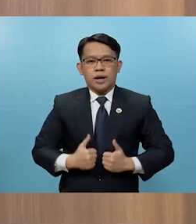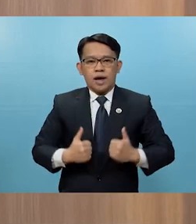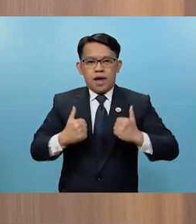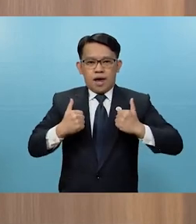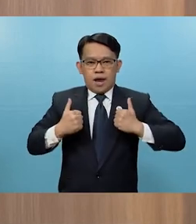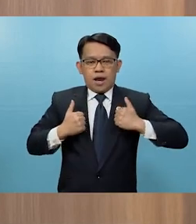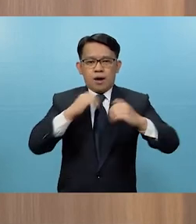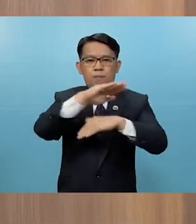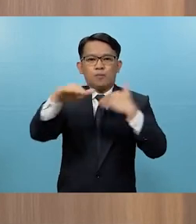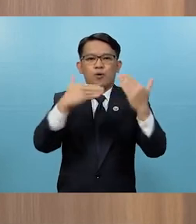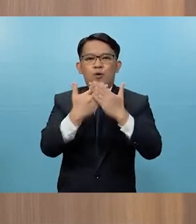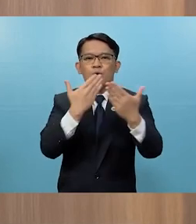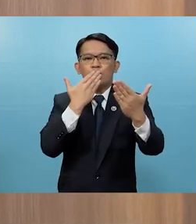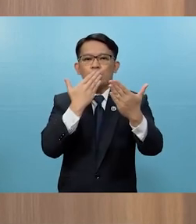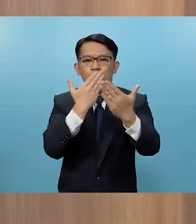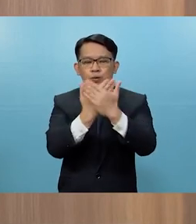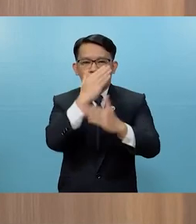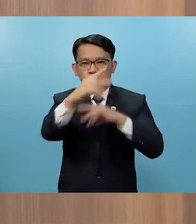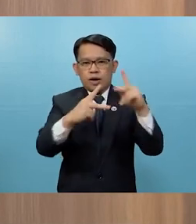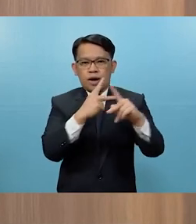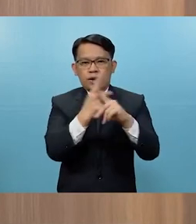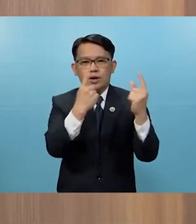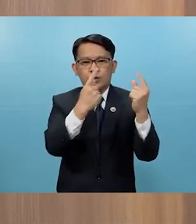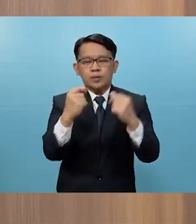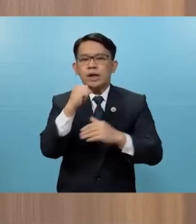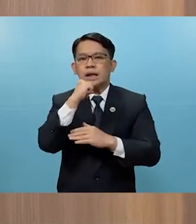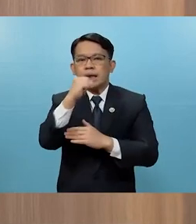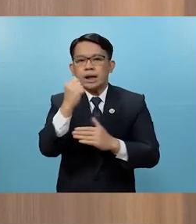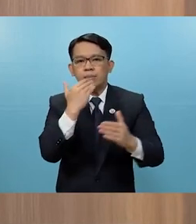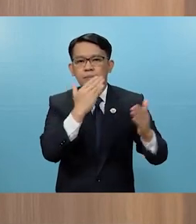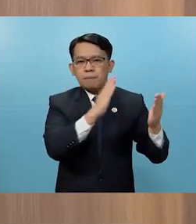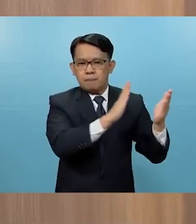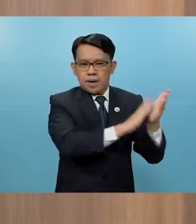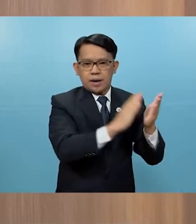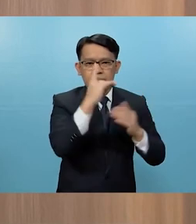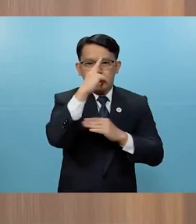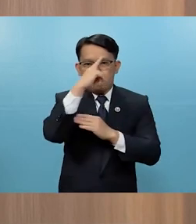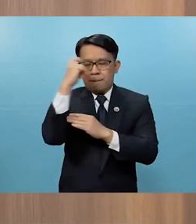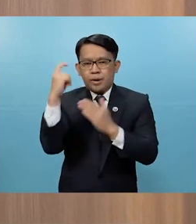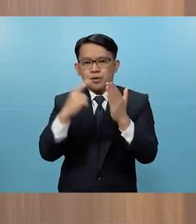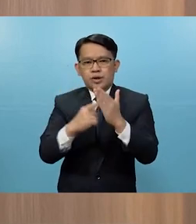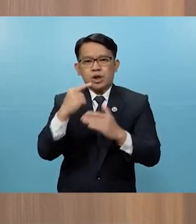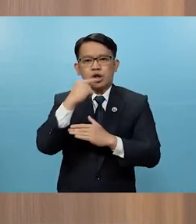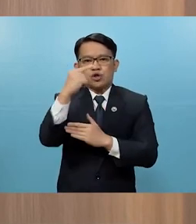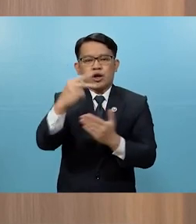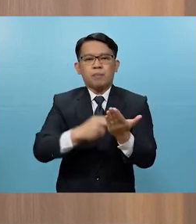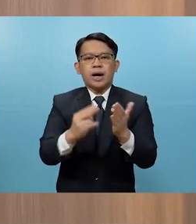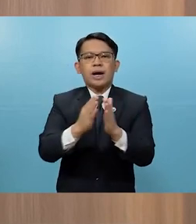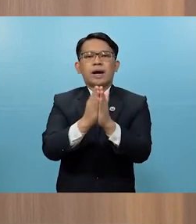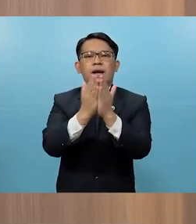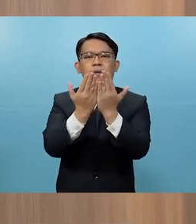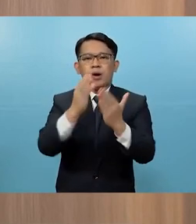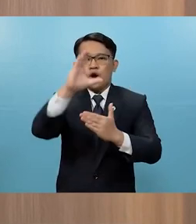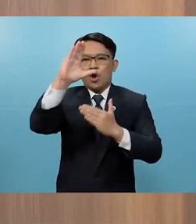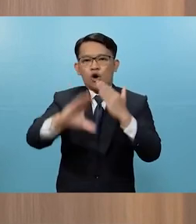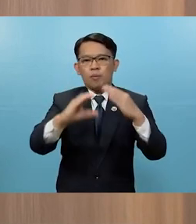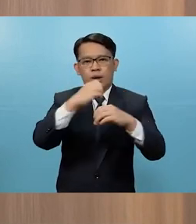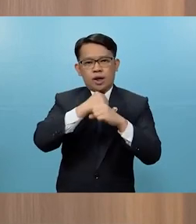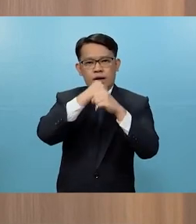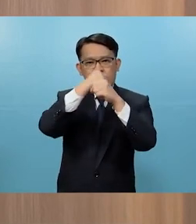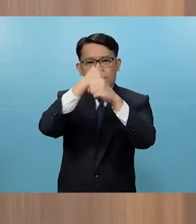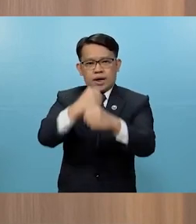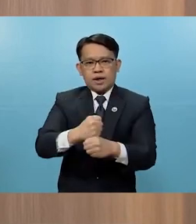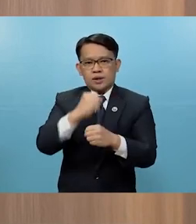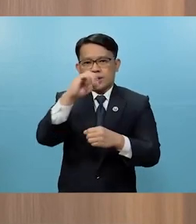pawang kabutihan ang ginagawa at di kasamaan At dahil po diyan ang sabi po sa Bibya Lubos ang tiwala